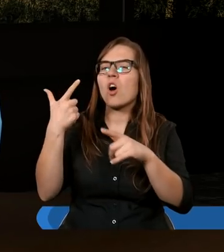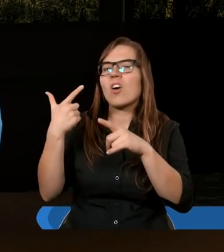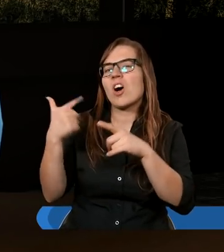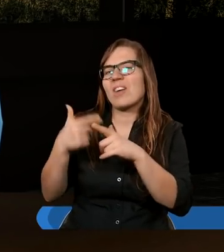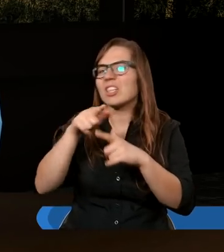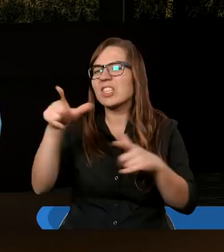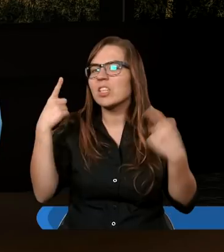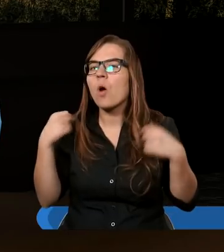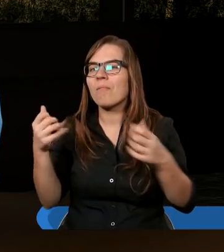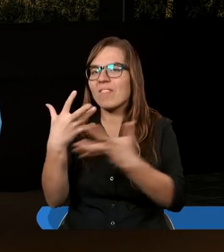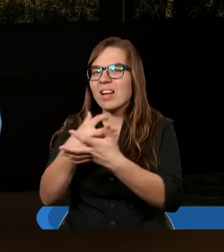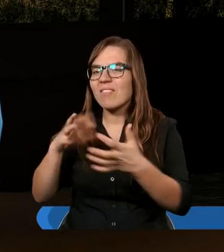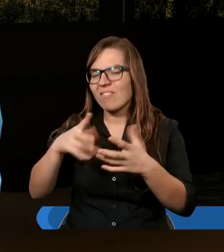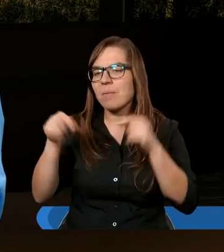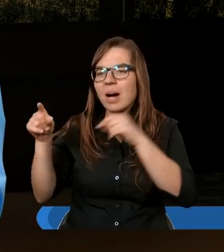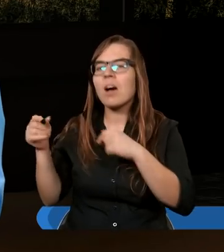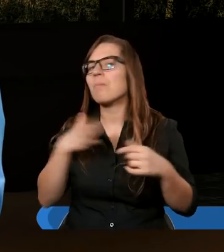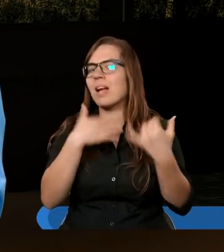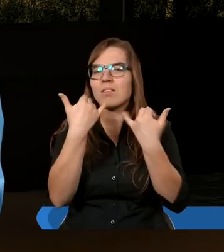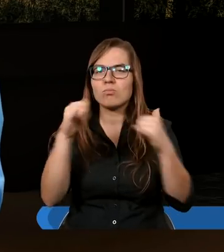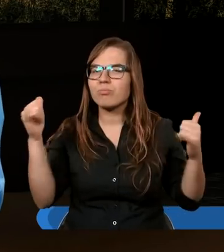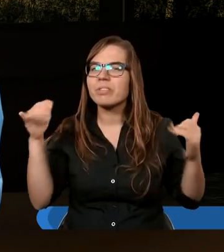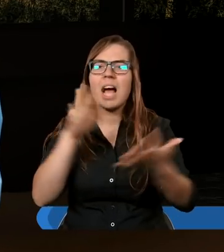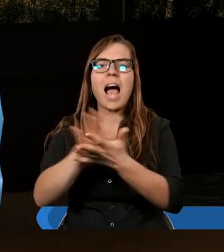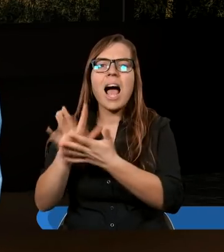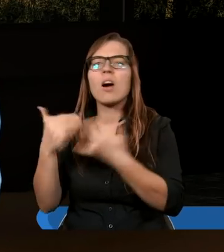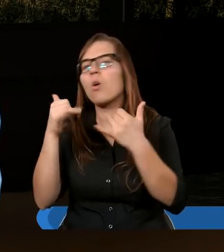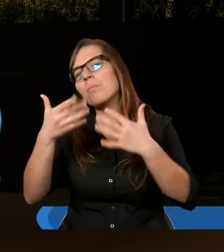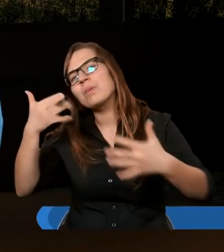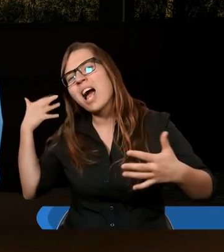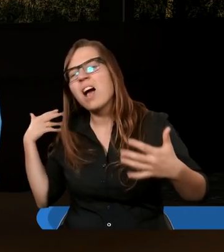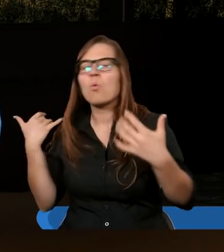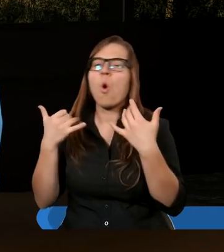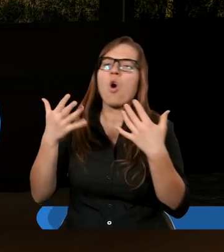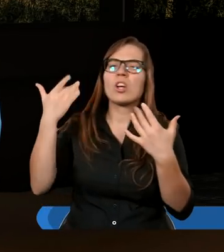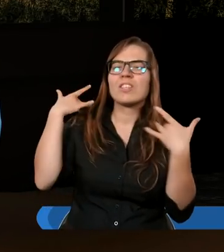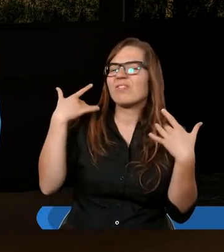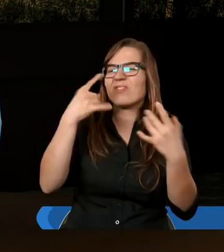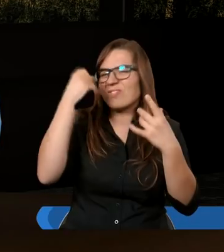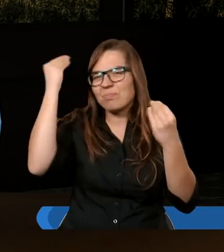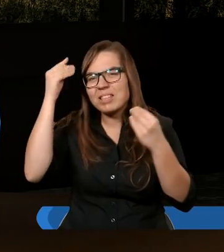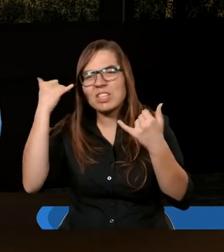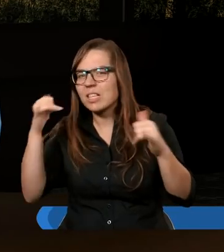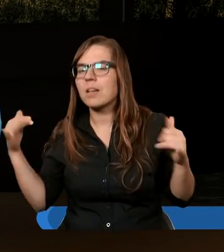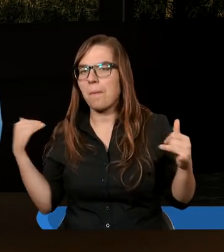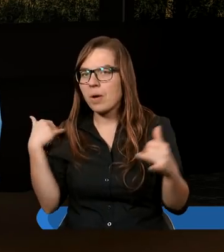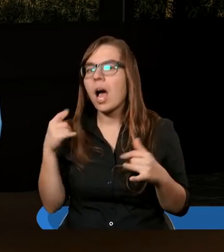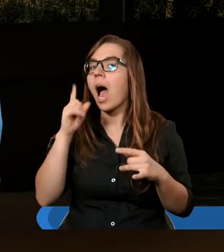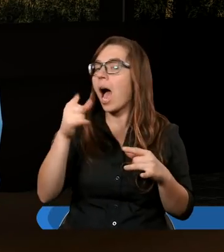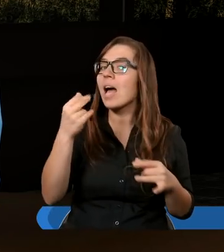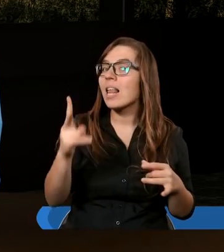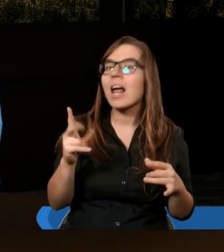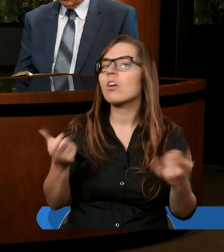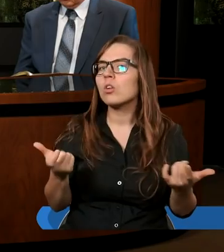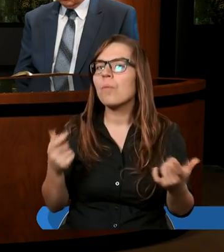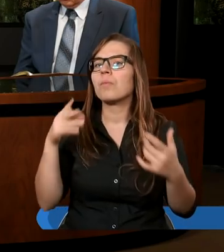zebrało, podejrzewam, że mieli różne charaktery, różną przeszłość, różną edukację, a jednak już